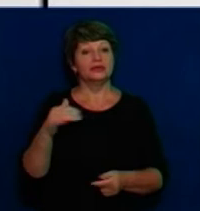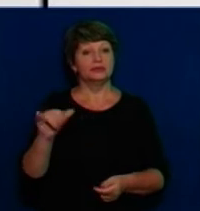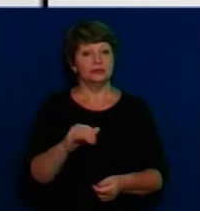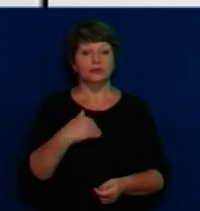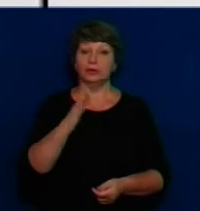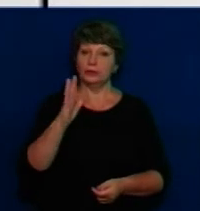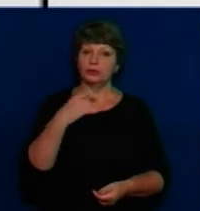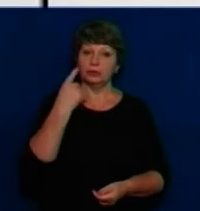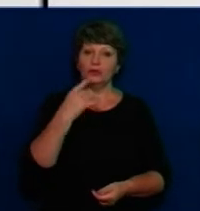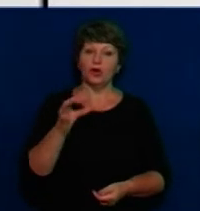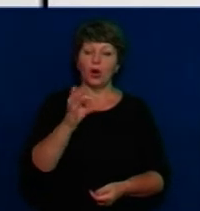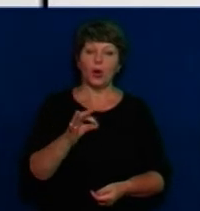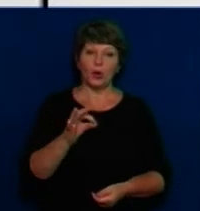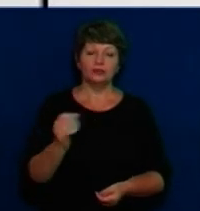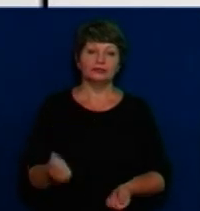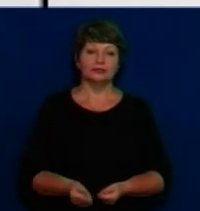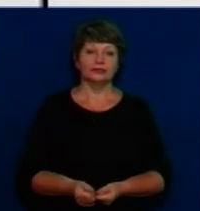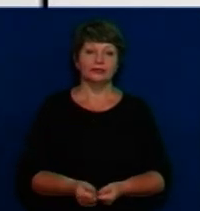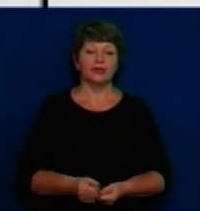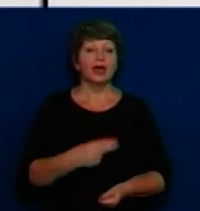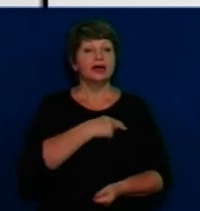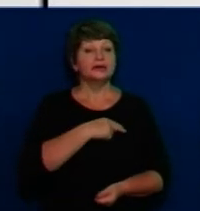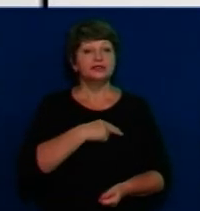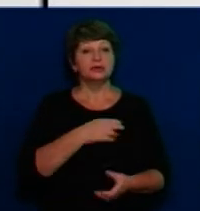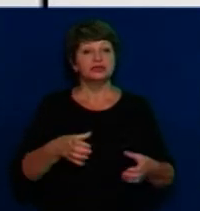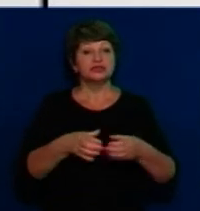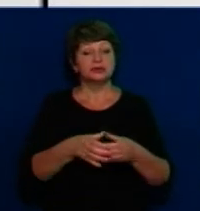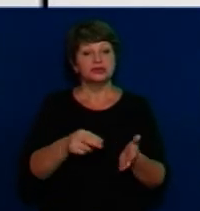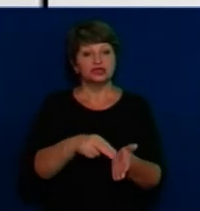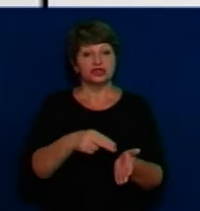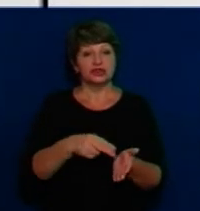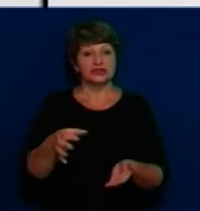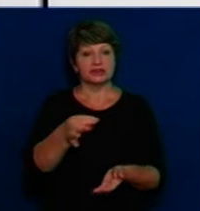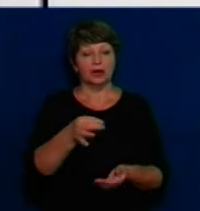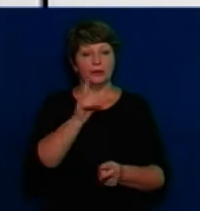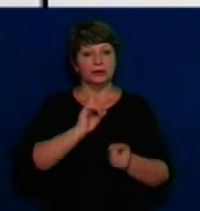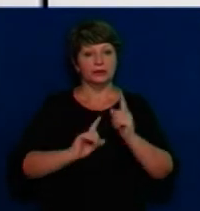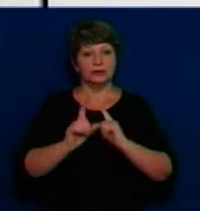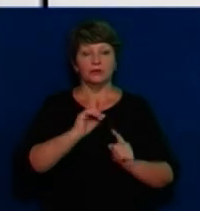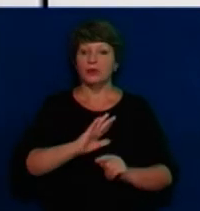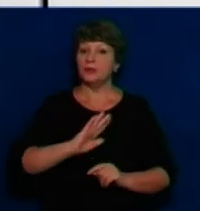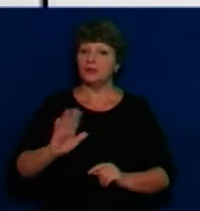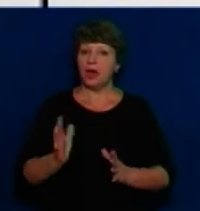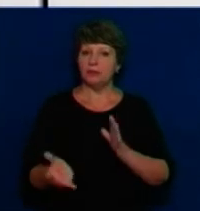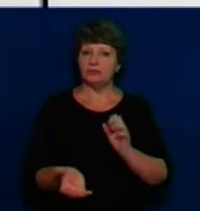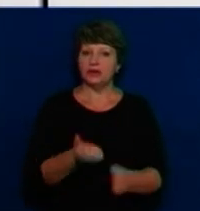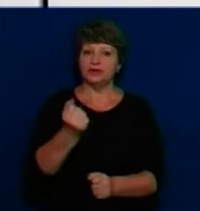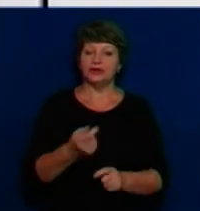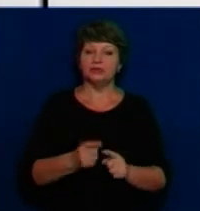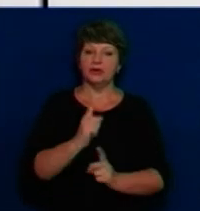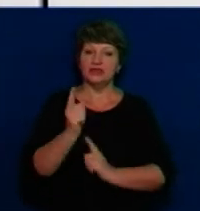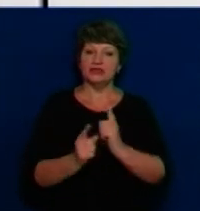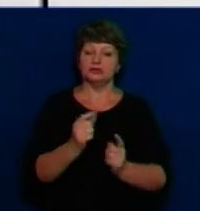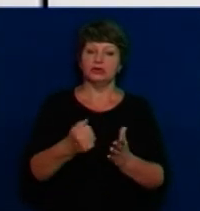ми будемо говорити про таке. Депутатський корпус Черкаської обласної ради не підтримав зміни до перспективного